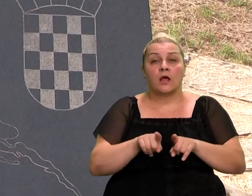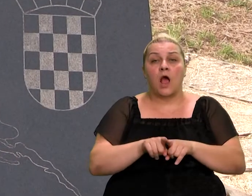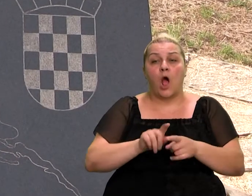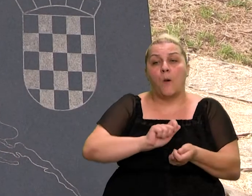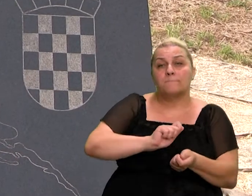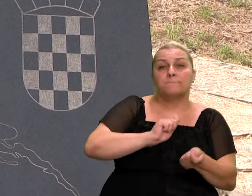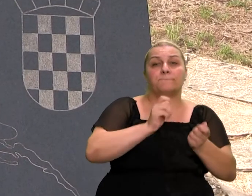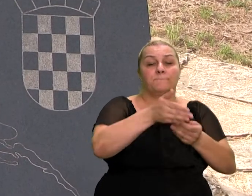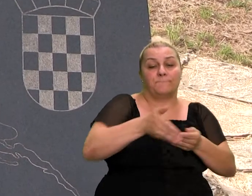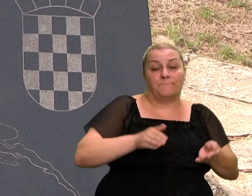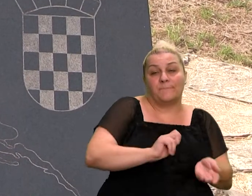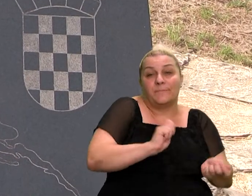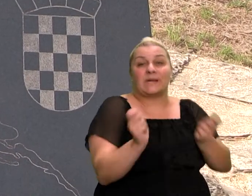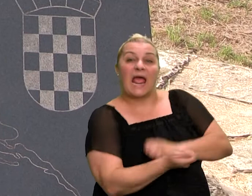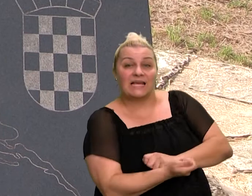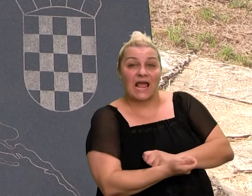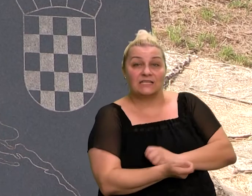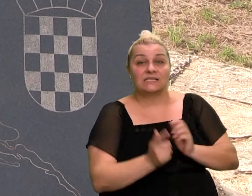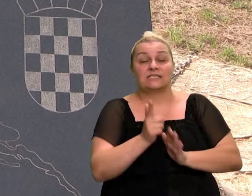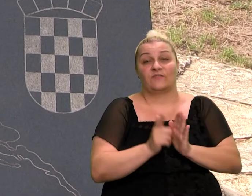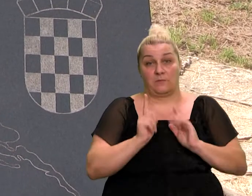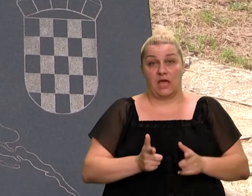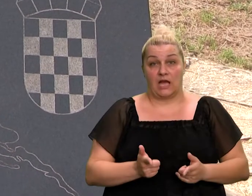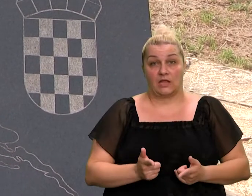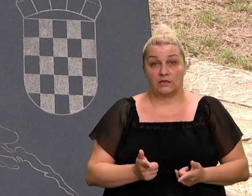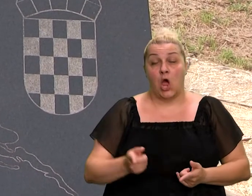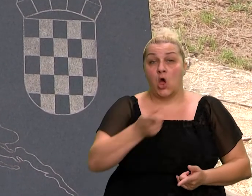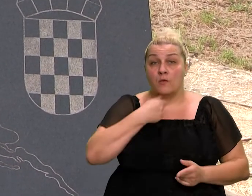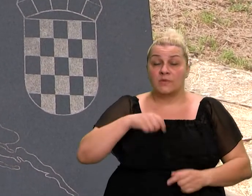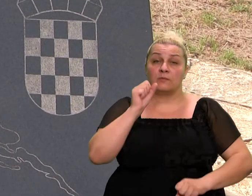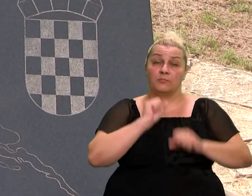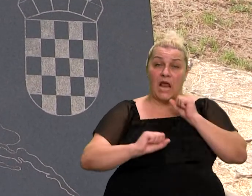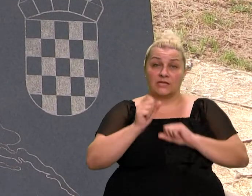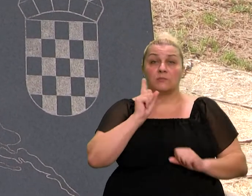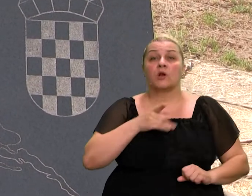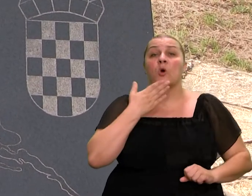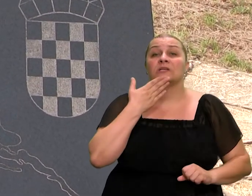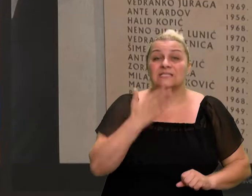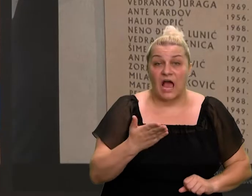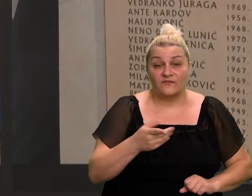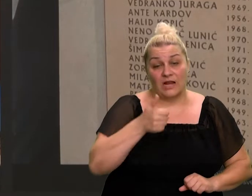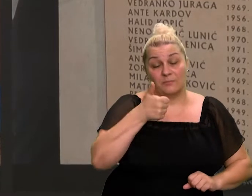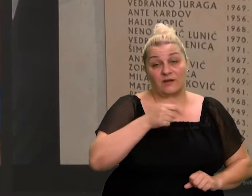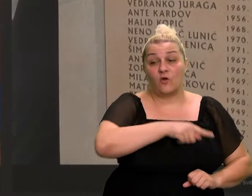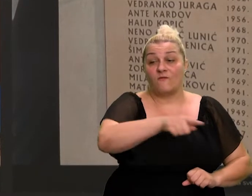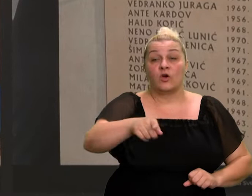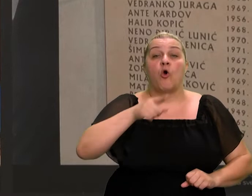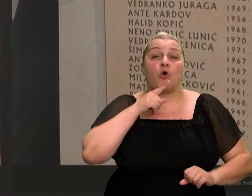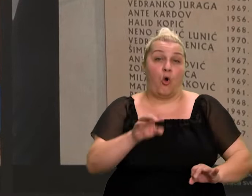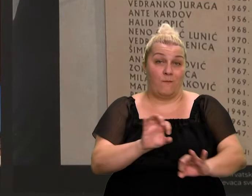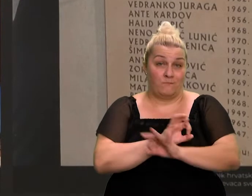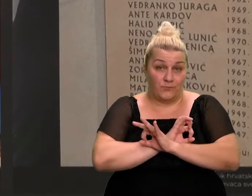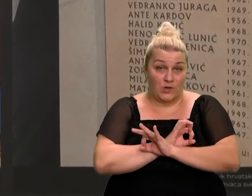dužni, mi branitelji, mi osobno zahvaliti najprije onima koji su dali živote. To je